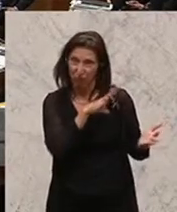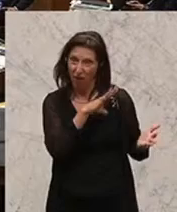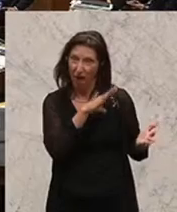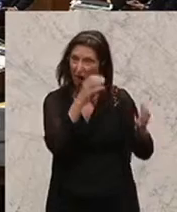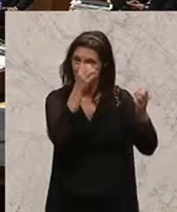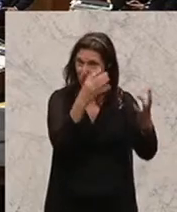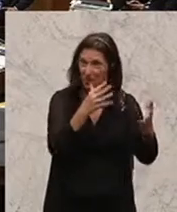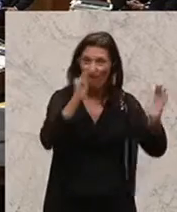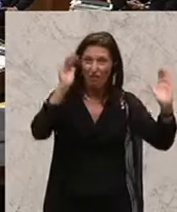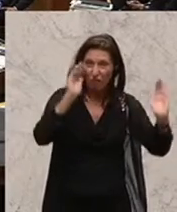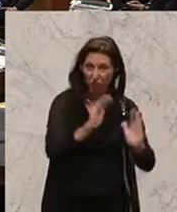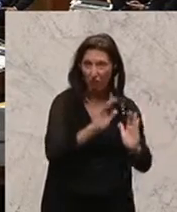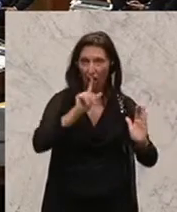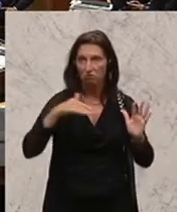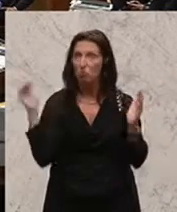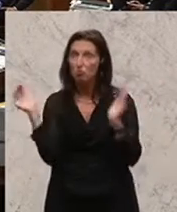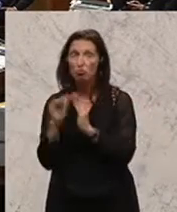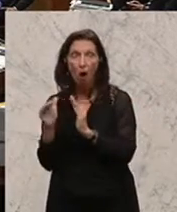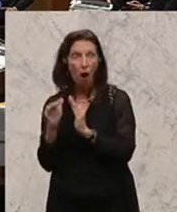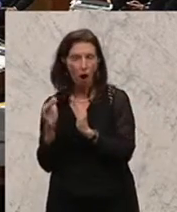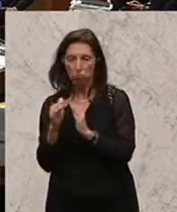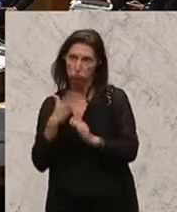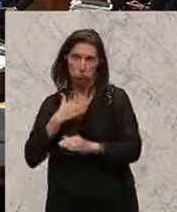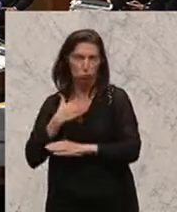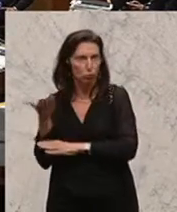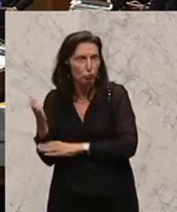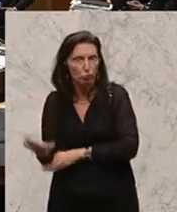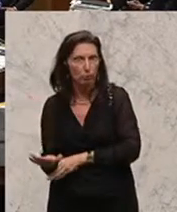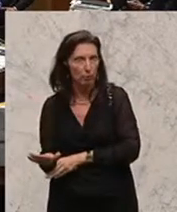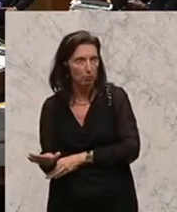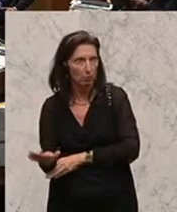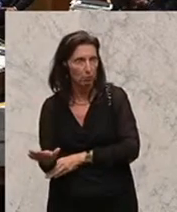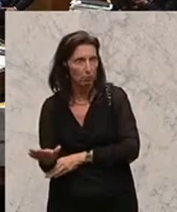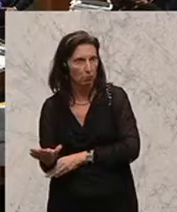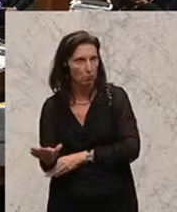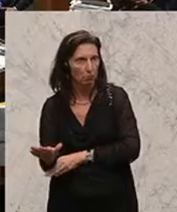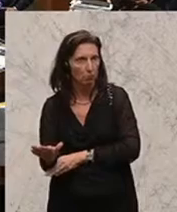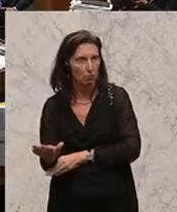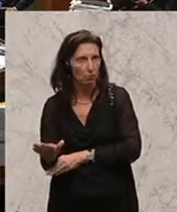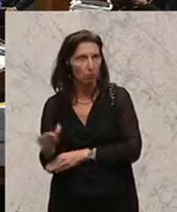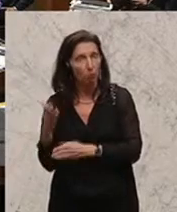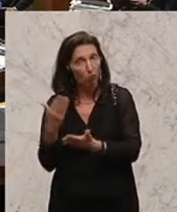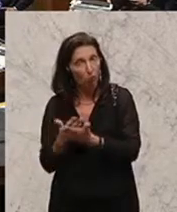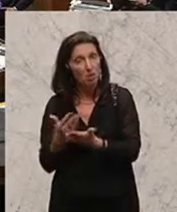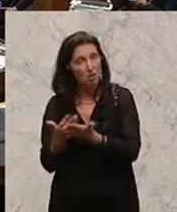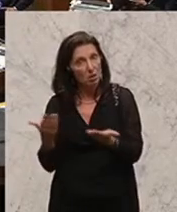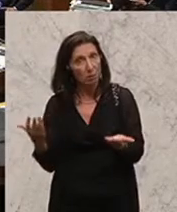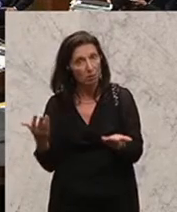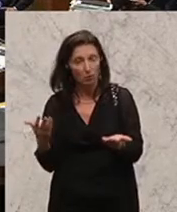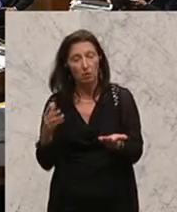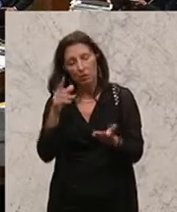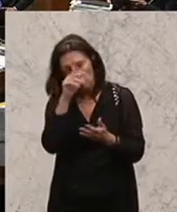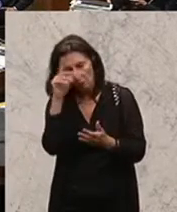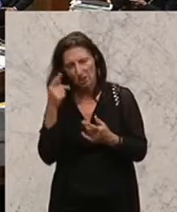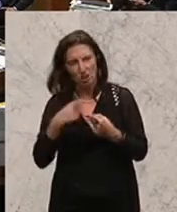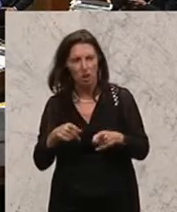dass wahrscheinlich jeder von uns dann auch diese Möglichkeit in Anspruch nehmen wird und sagt, ich gehe auf die Flucht. Es war daher die